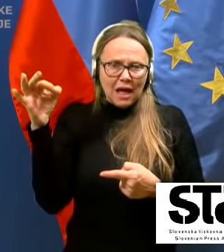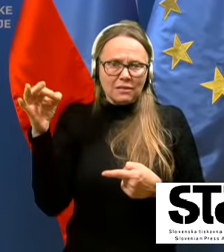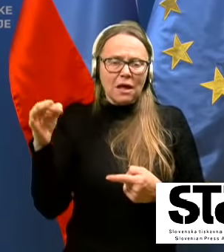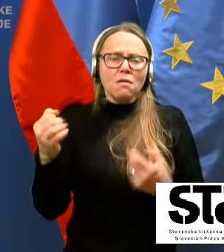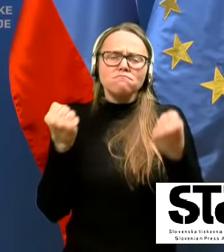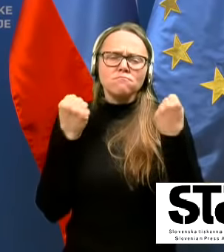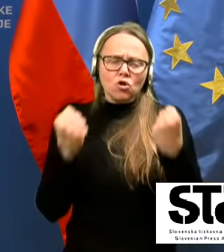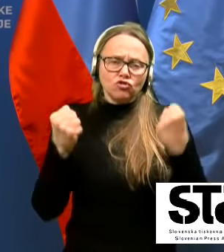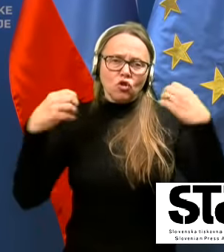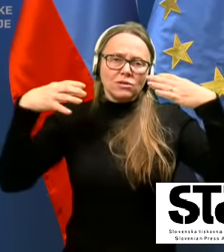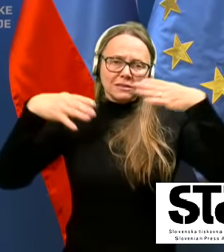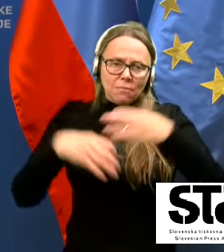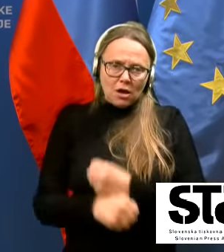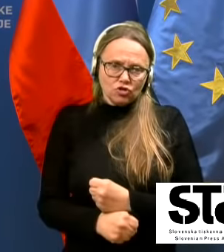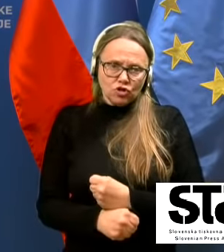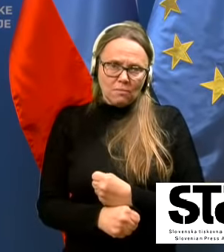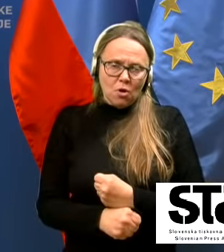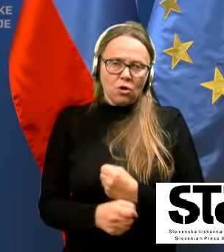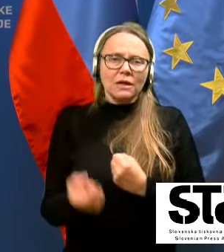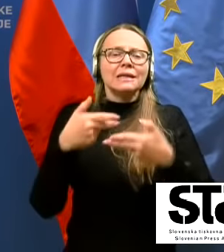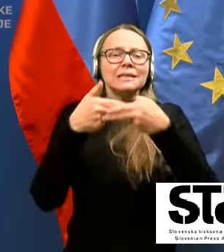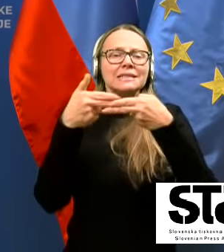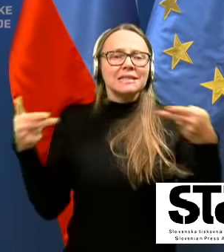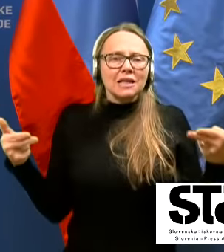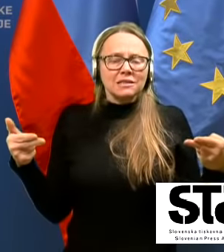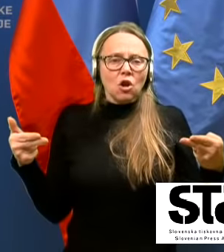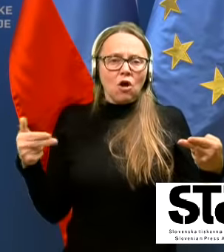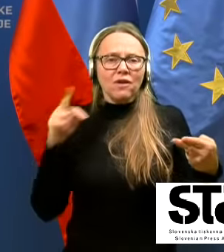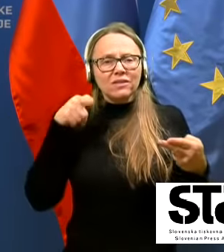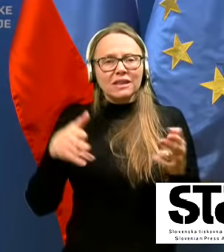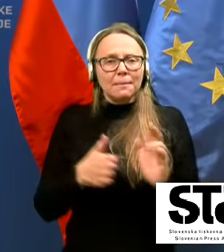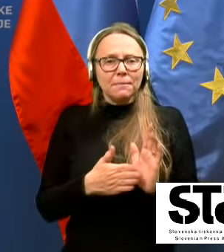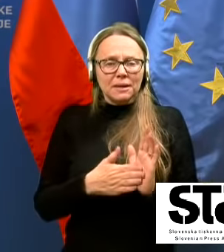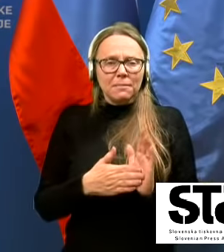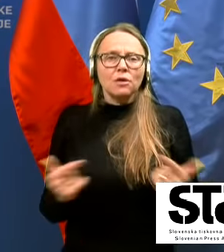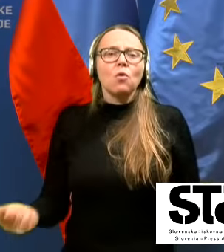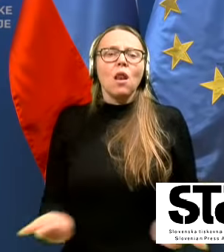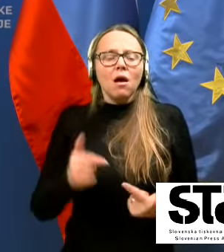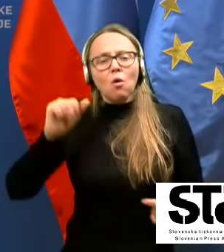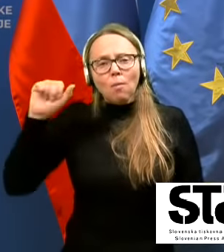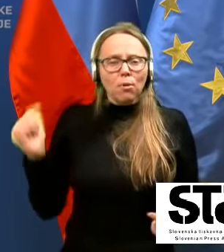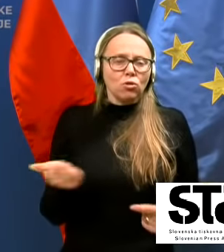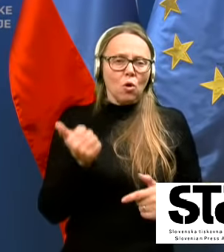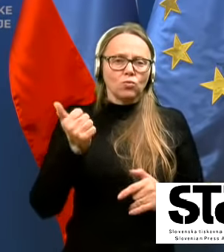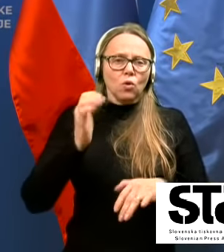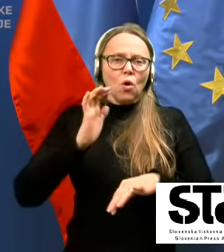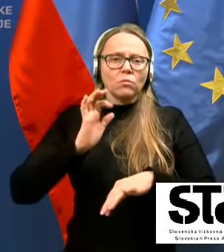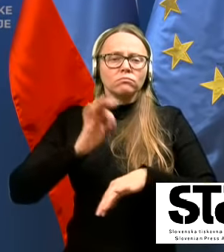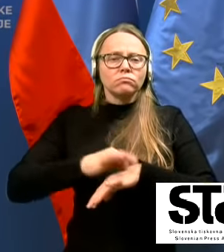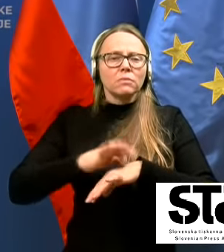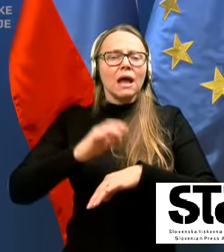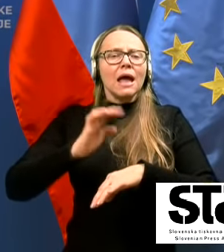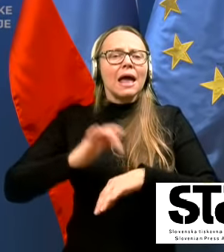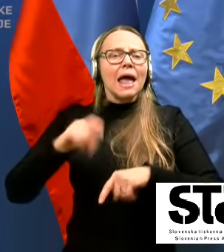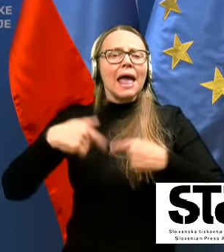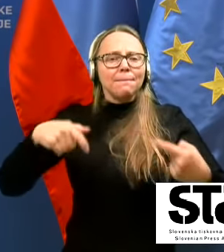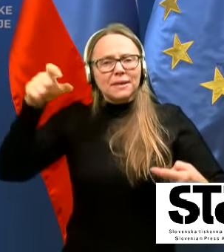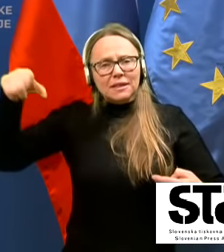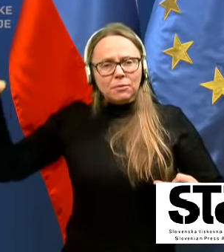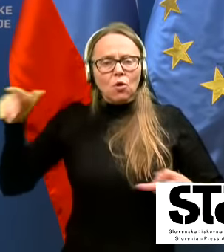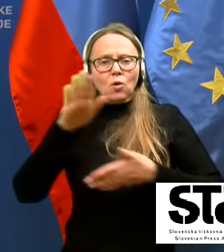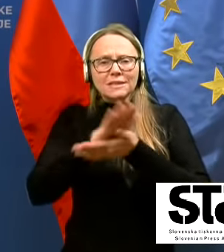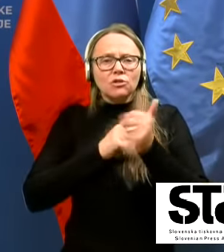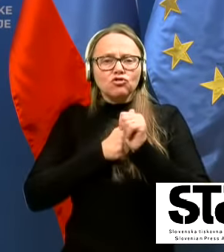Močno zmanjšamo iz naslova, ker v tem primeru lahko ponovno epidemiologi začnejo slediti kontakte.